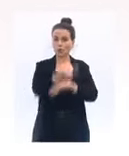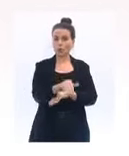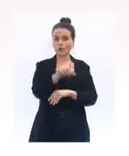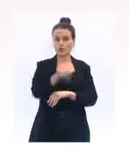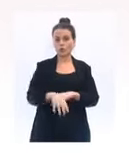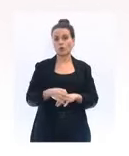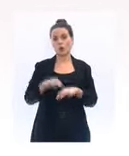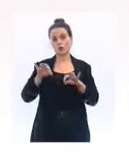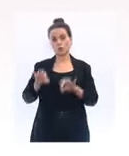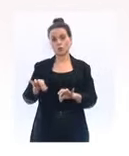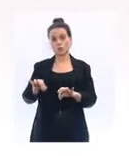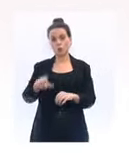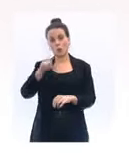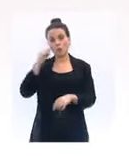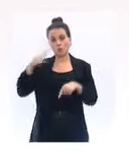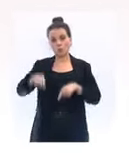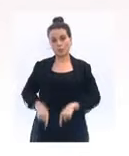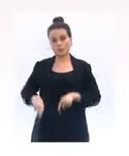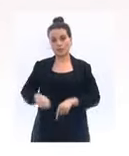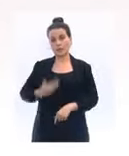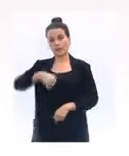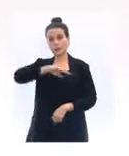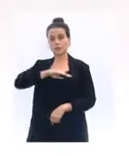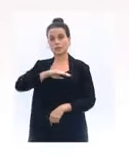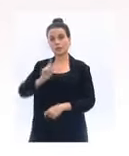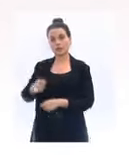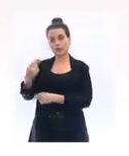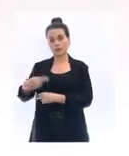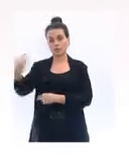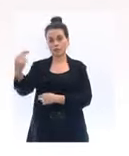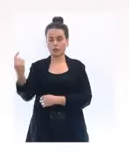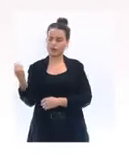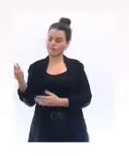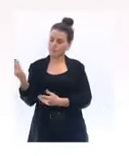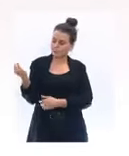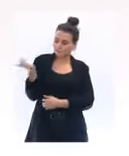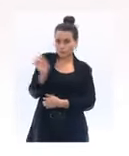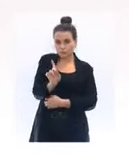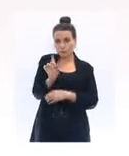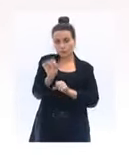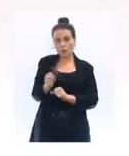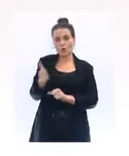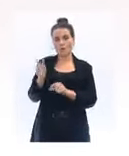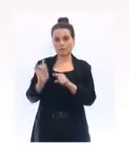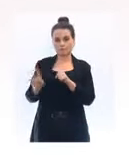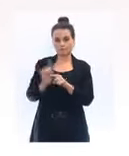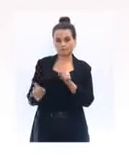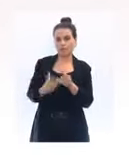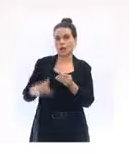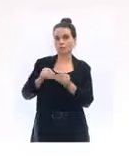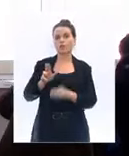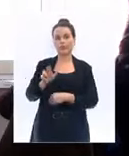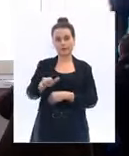-Michel Blanquer, ministre chargé de l'Éducation nationale, de vous apporter les précisions nécessaires.